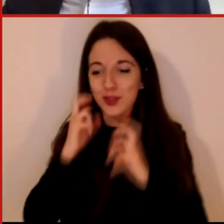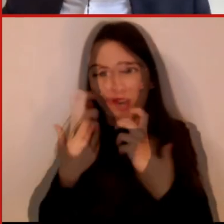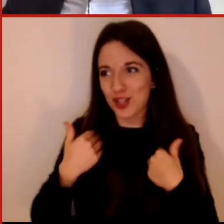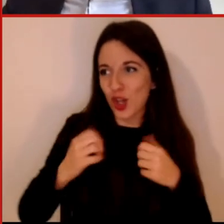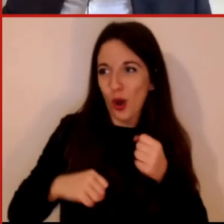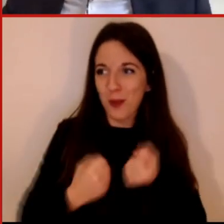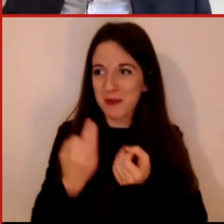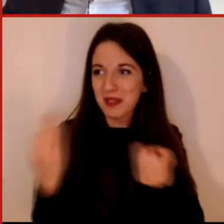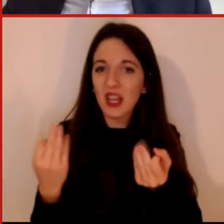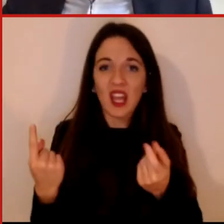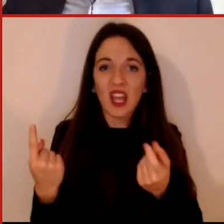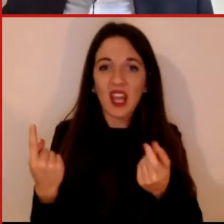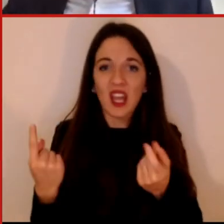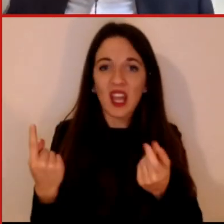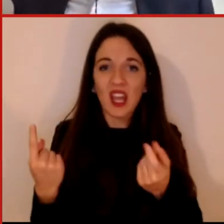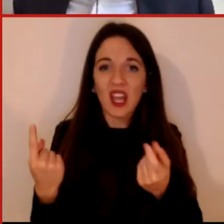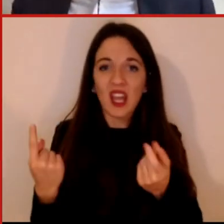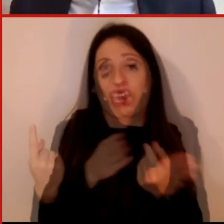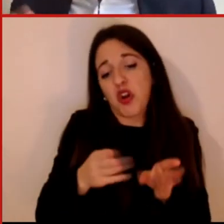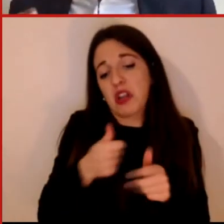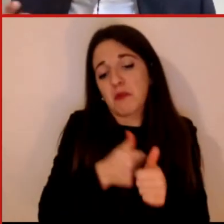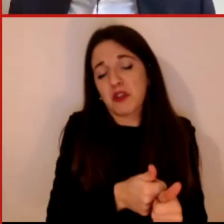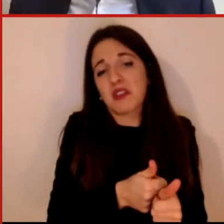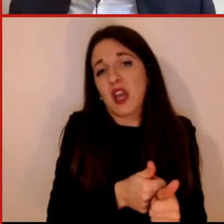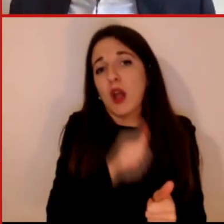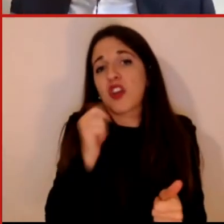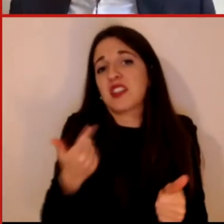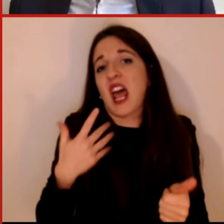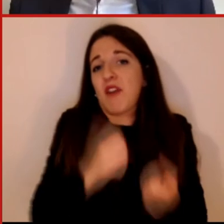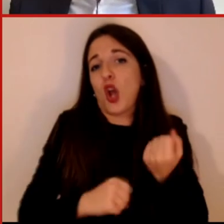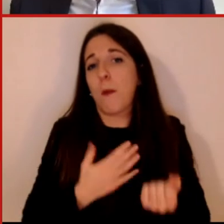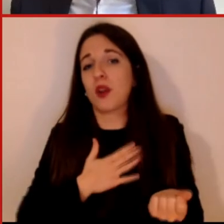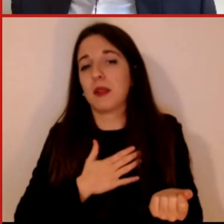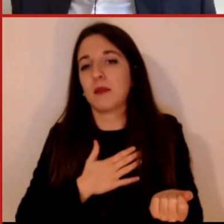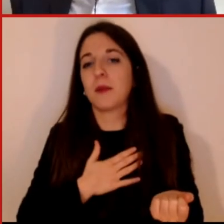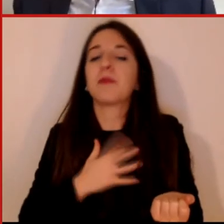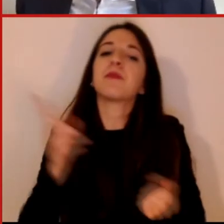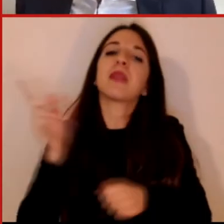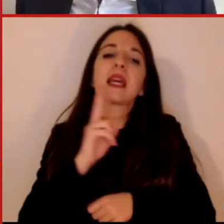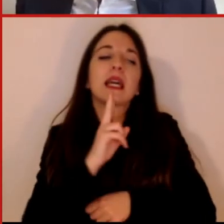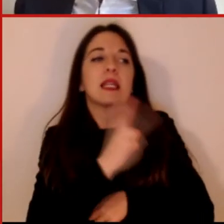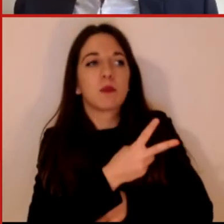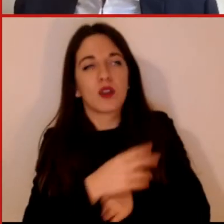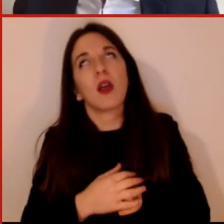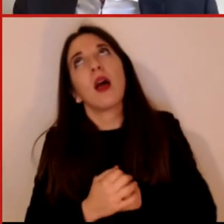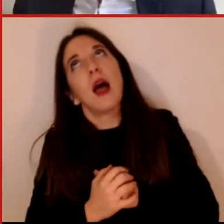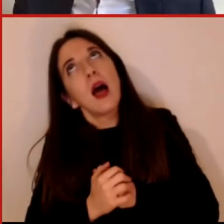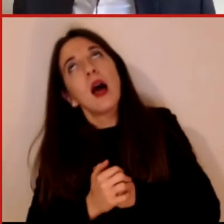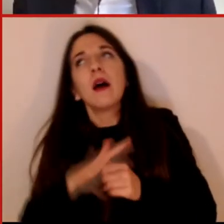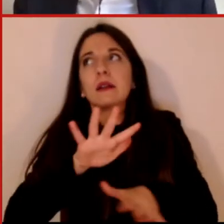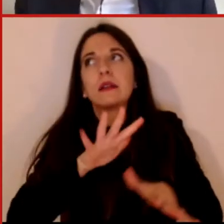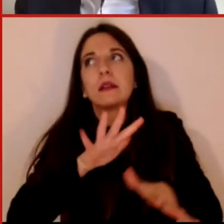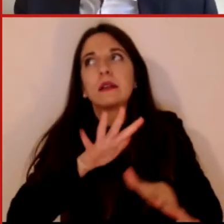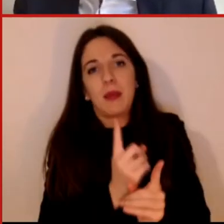diversi cioè noi diventiamo, perdiamo forse una parte di personalizzazione nel mondo fisico ma in realtà poi tutti noi però